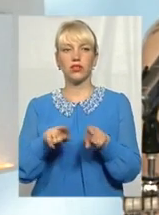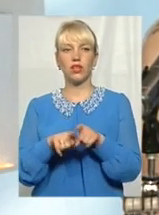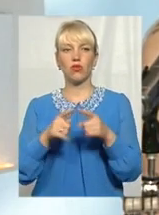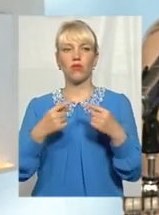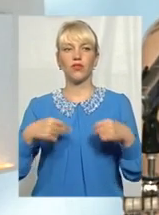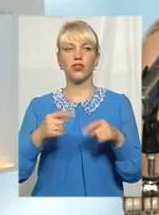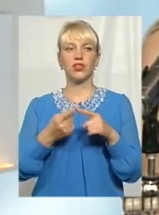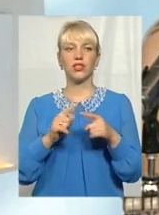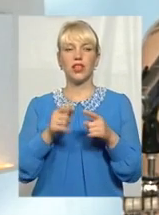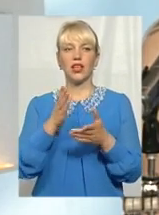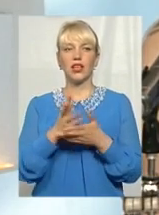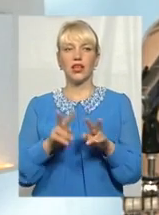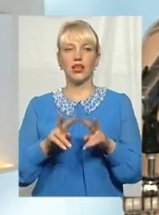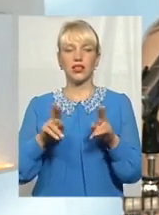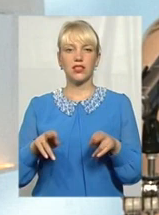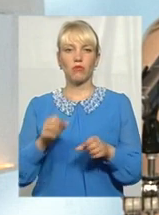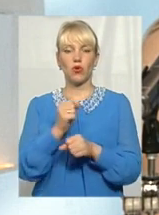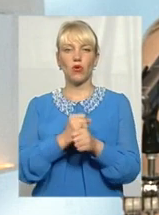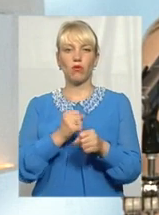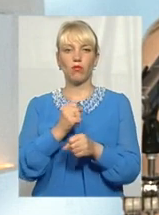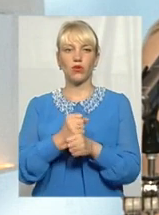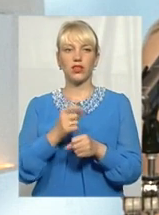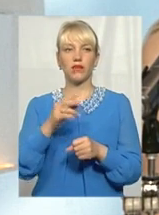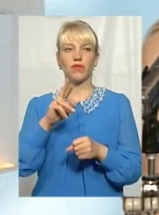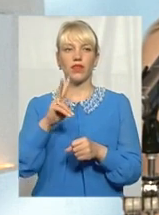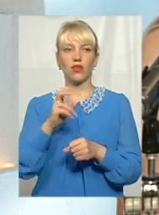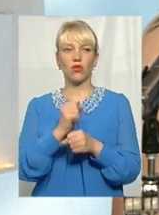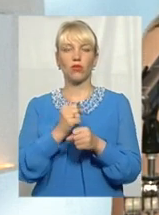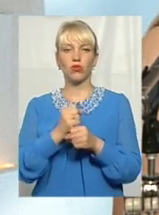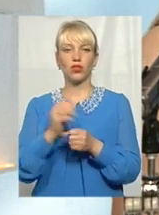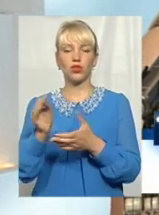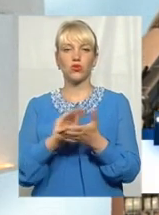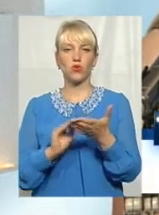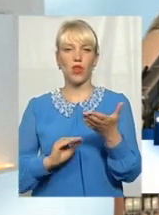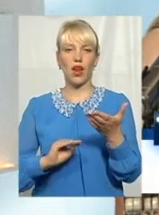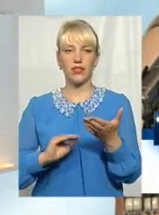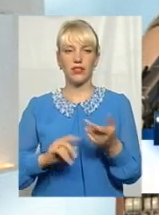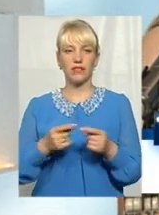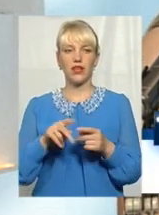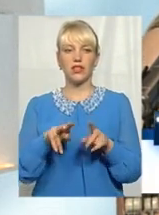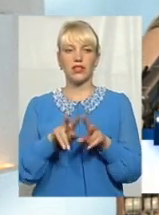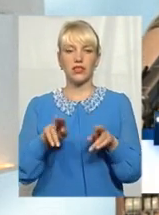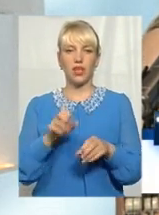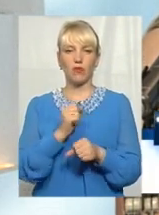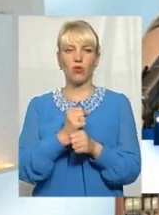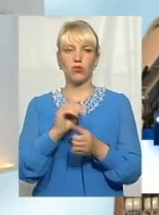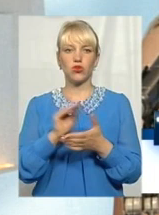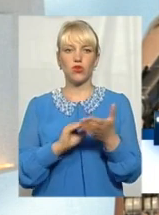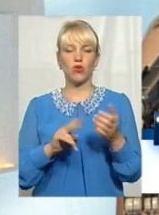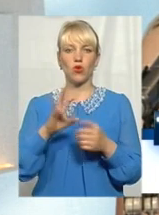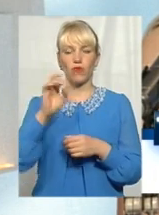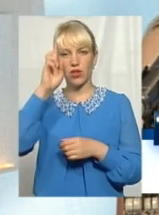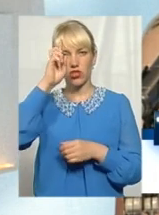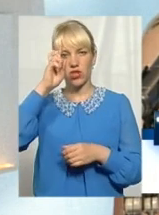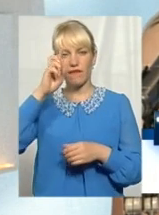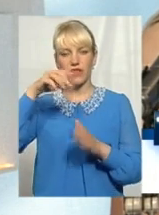це є та сама робота, як робота журналістів. Це робота тих самих журналістів, але в органі державної влади.